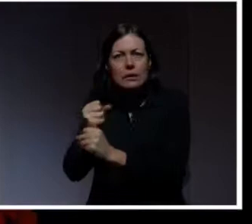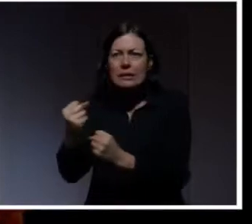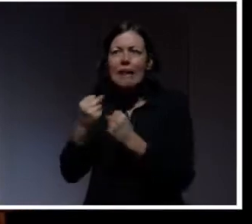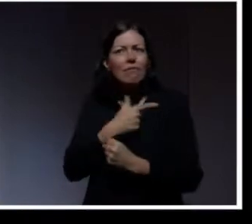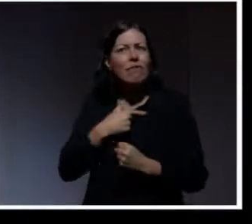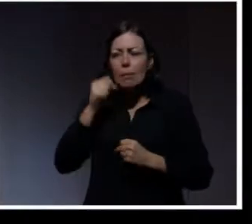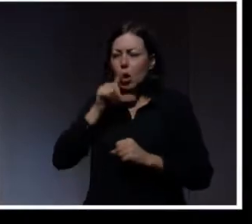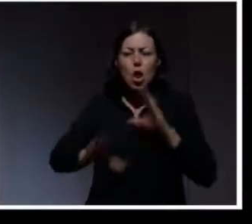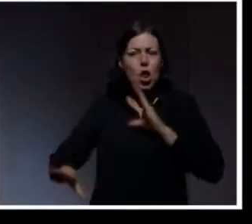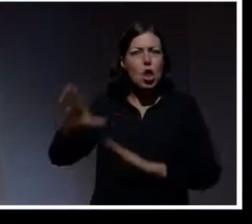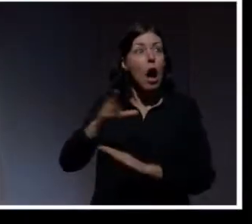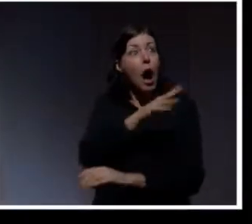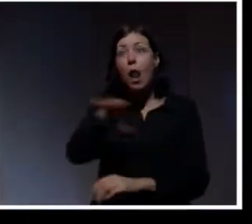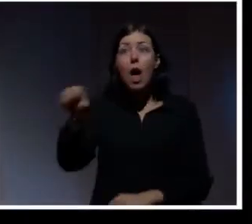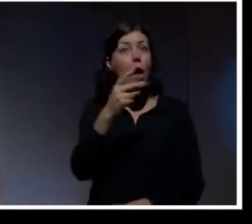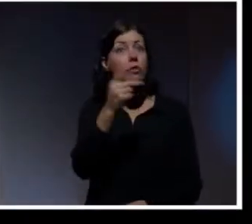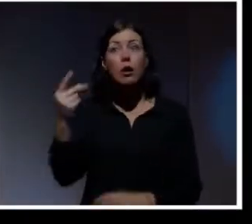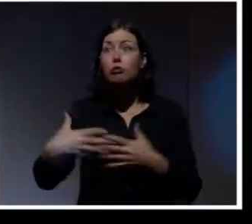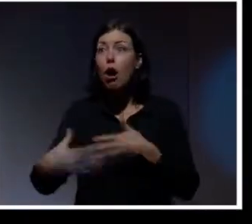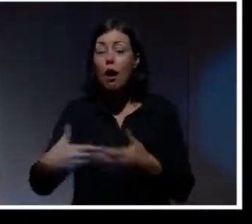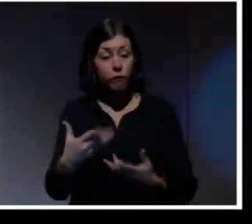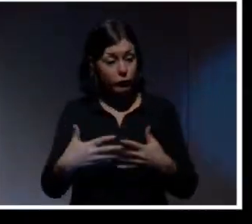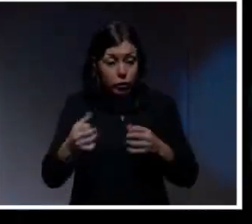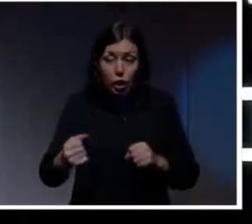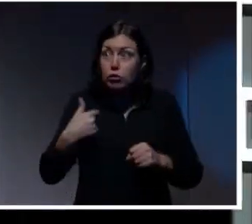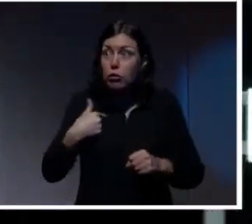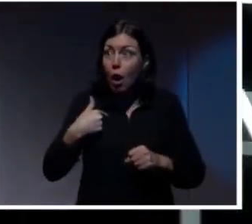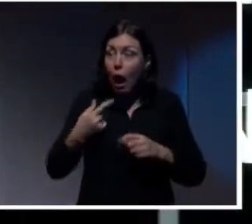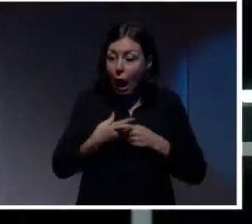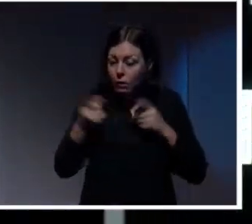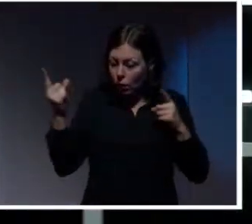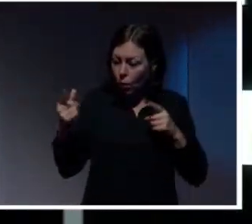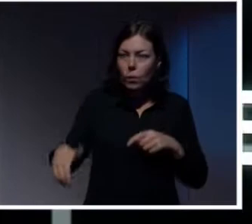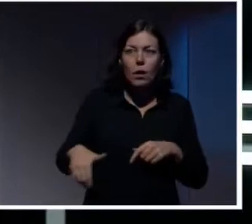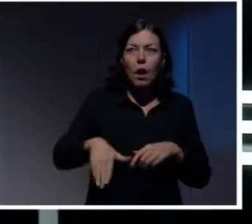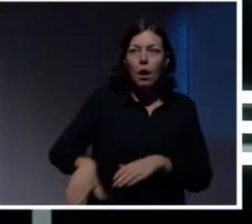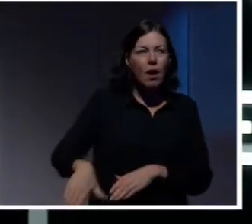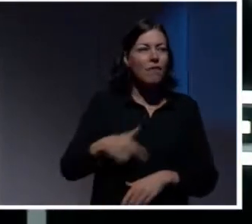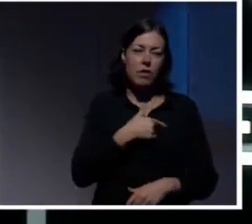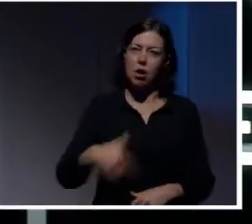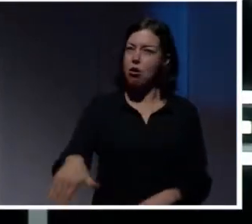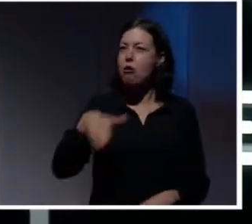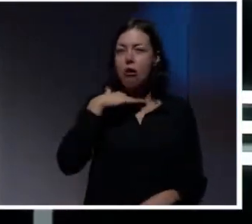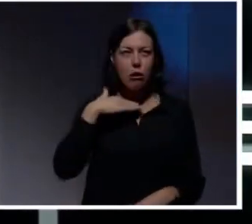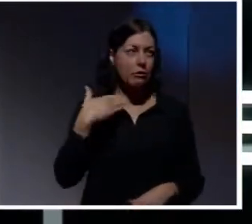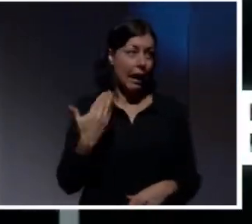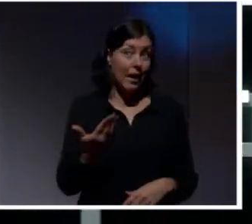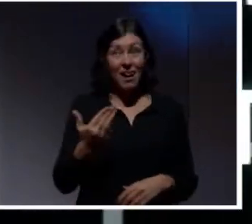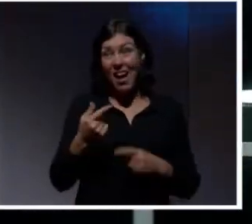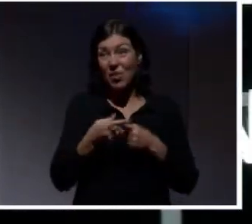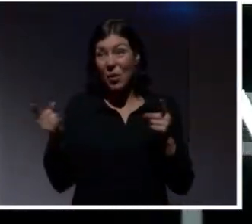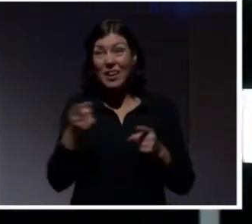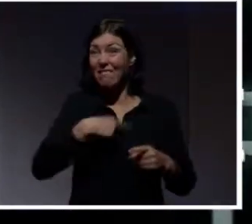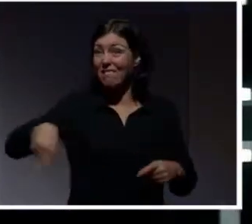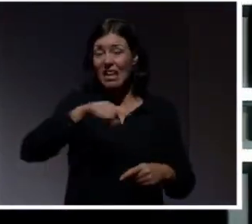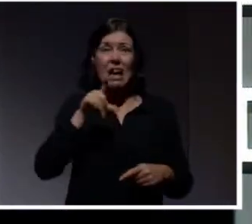motstå. För alla andra gör ju. Varför ska jag vara annorlunda? Det är någonting vi hatar, så är det att vara annorlunda. Vi vill ju